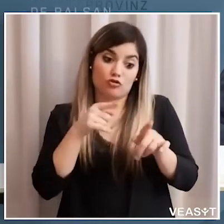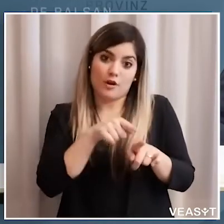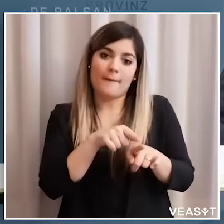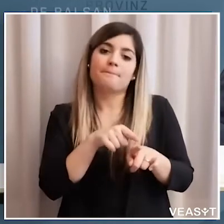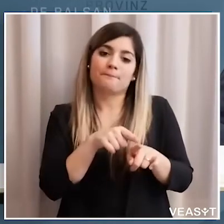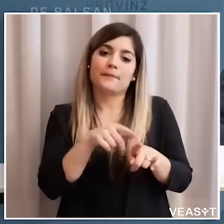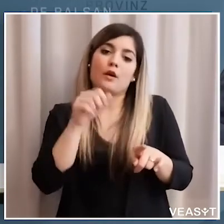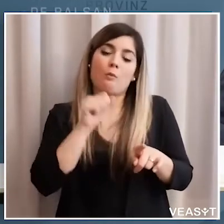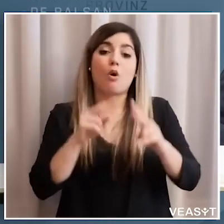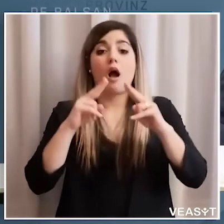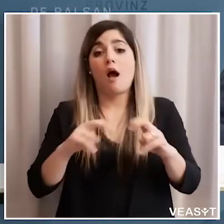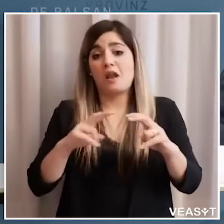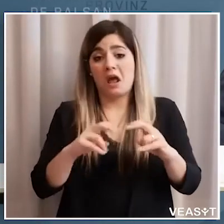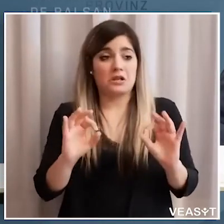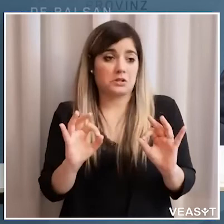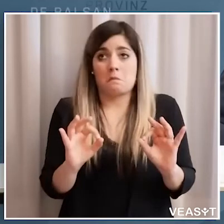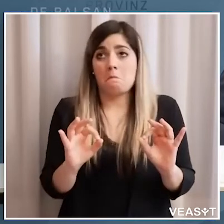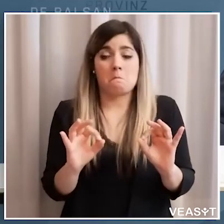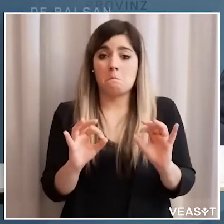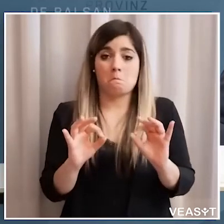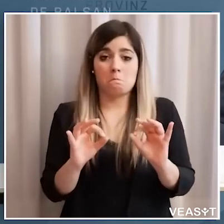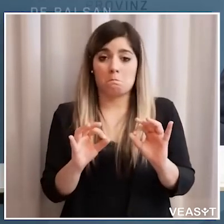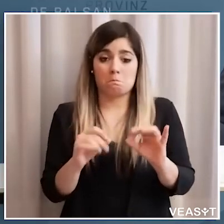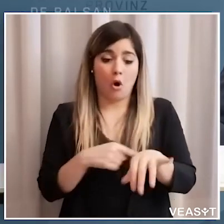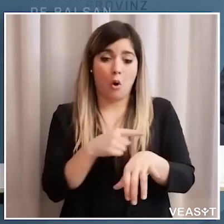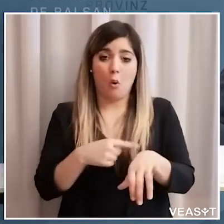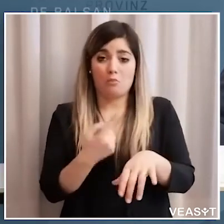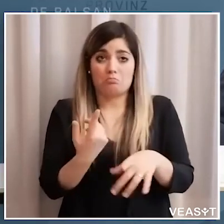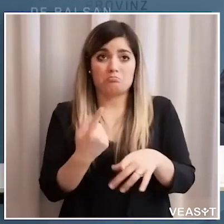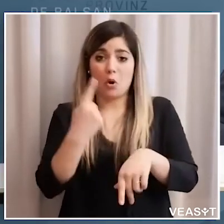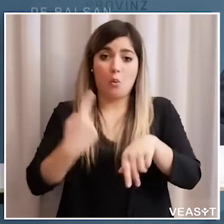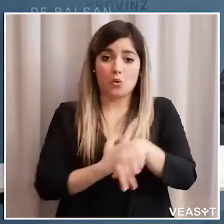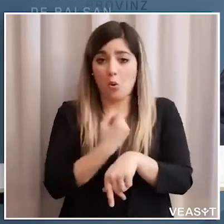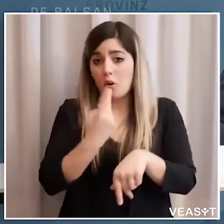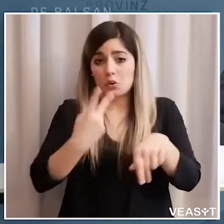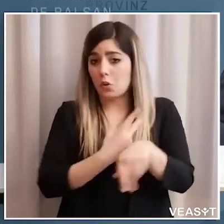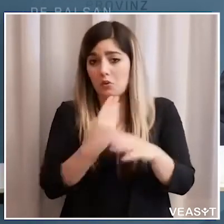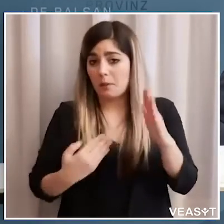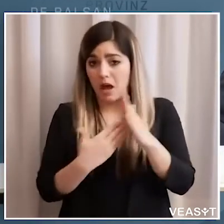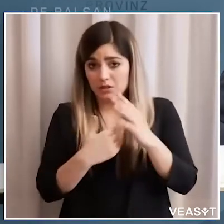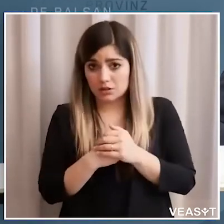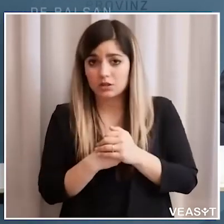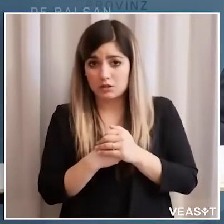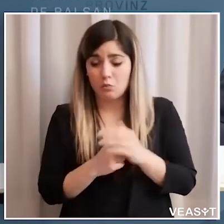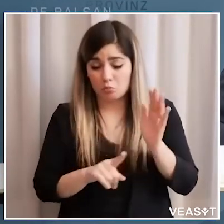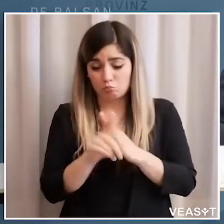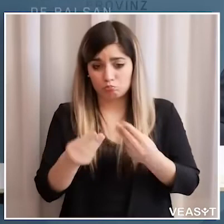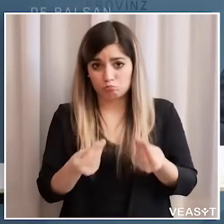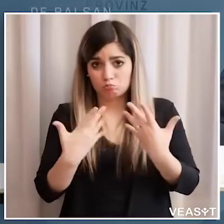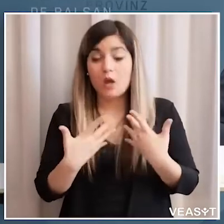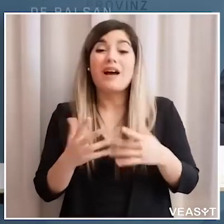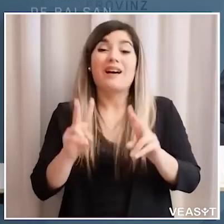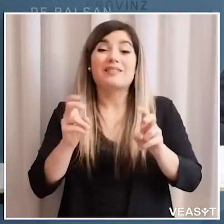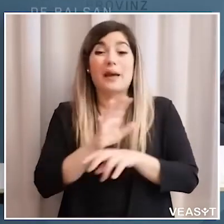possono essere analizzate nel giro di poche ore un'ora anche due ore al massimo e